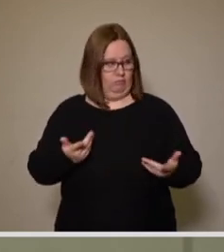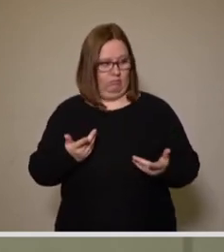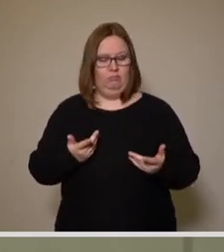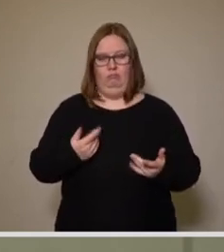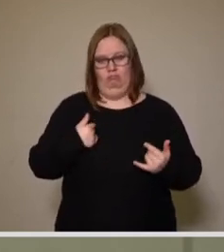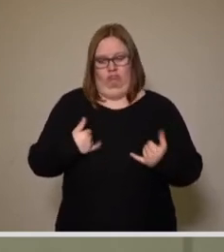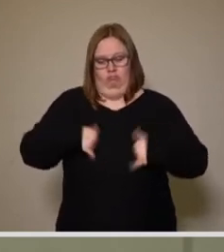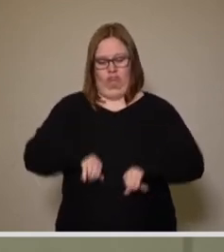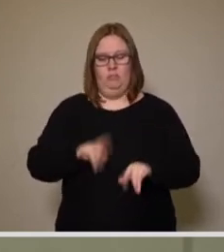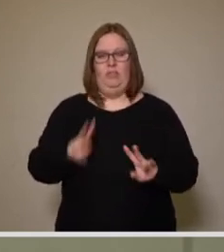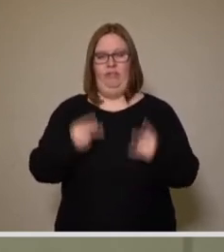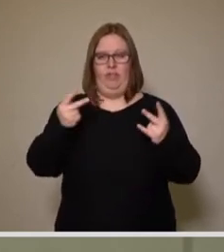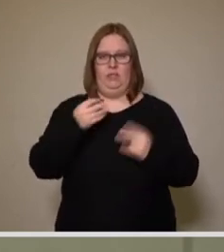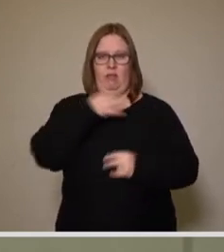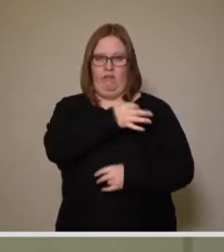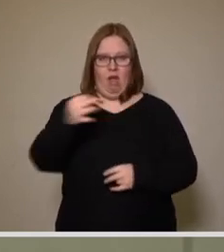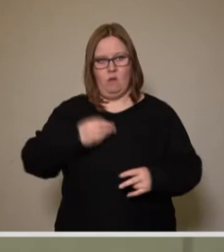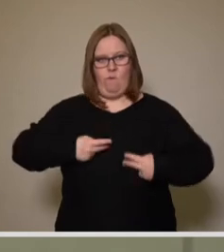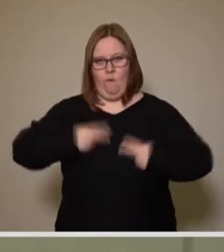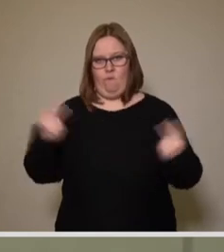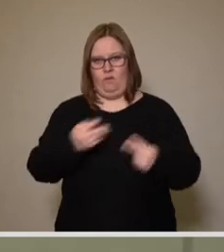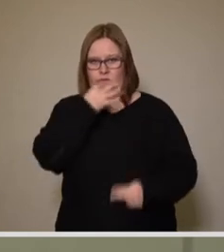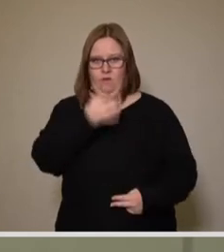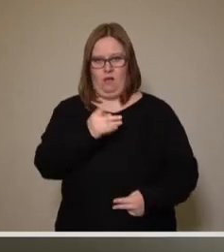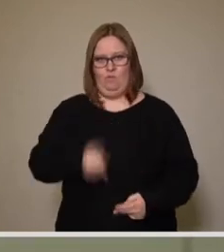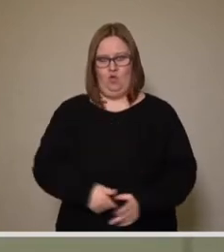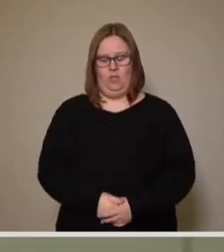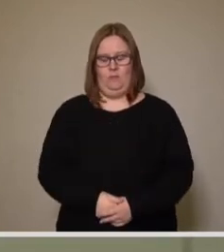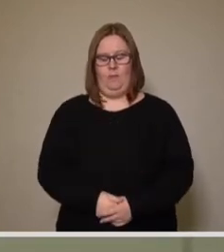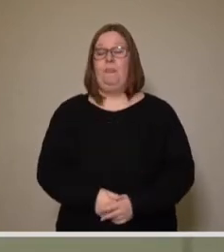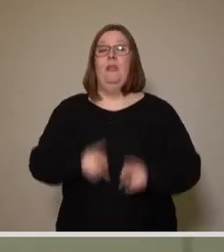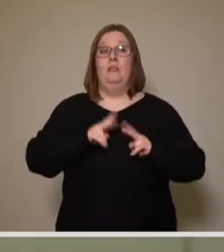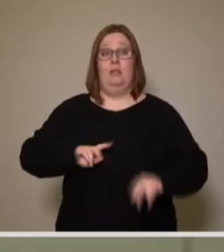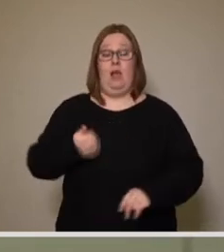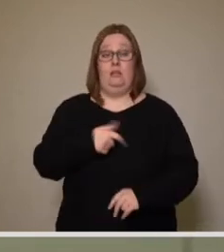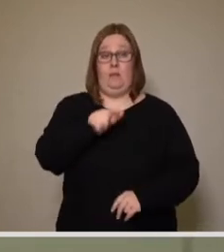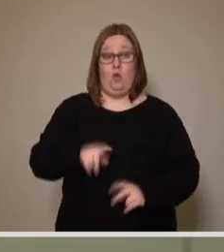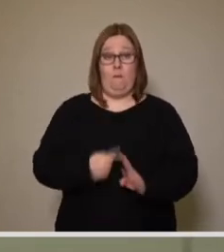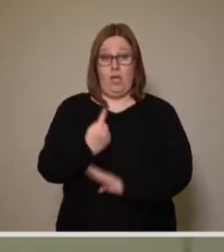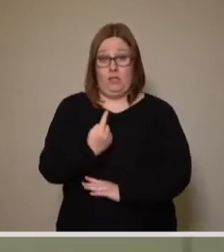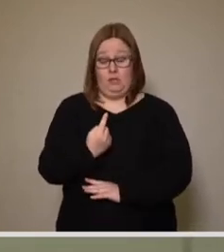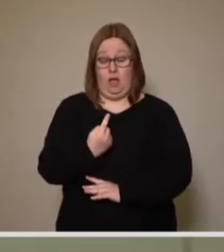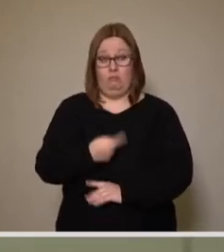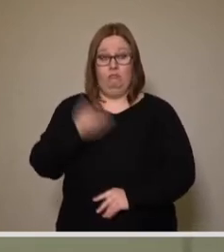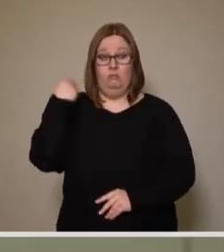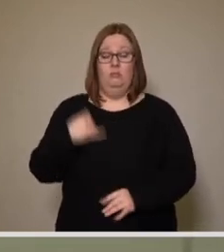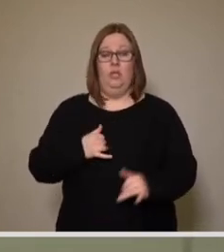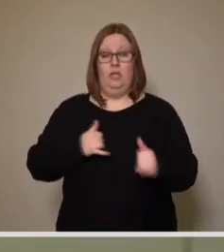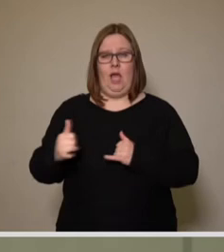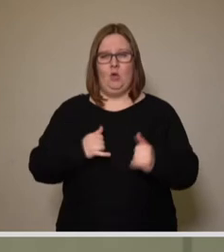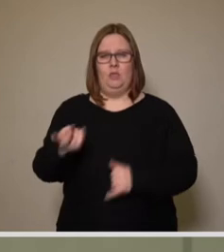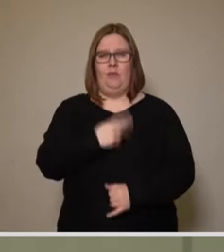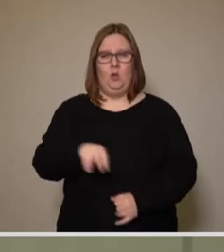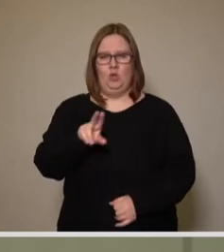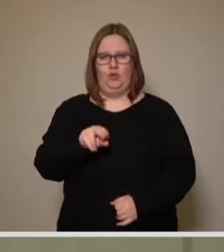hier in dieser wichtigen Frage öffentlich anzufragen. Sehr geehrter Herr erster Bürgermeister, im Januar 2012